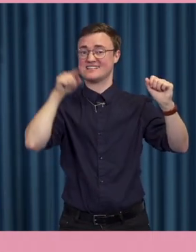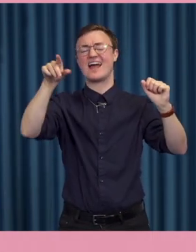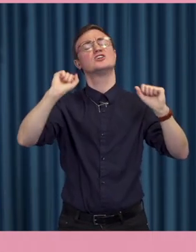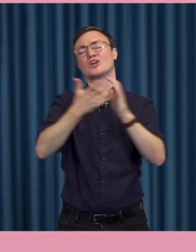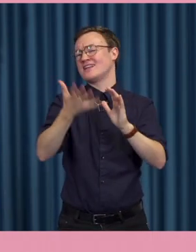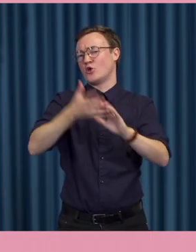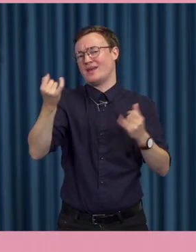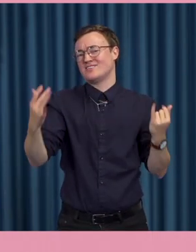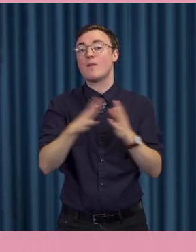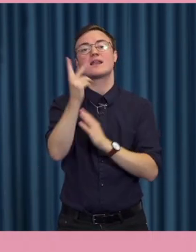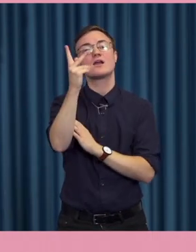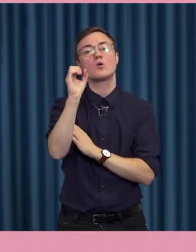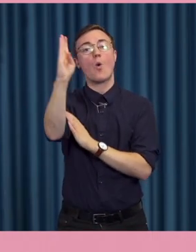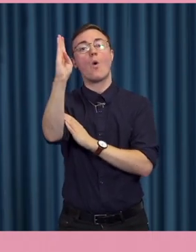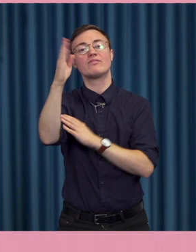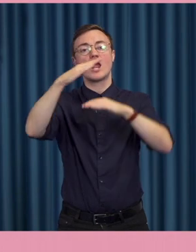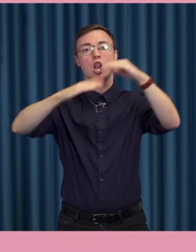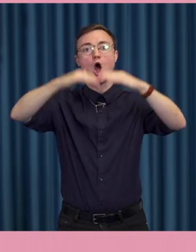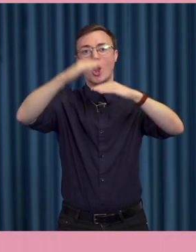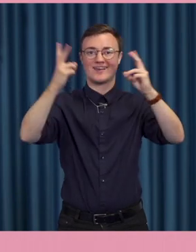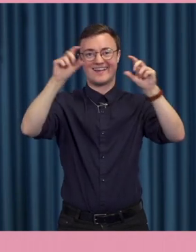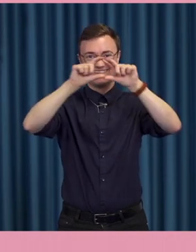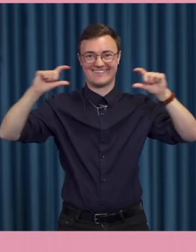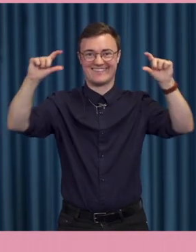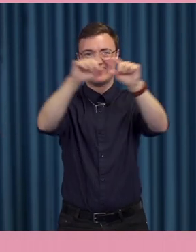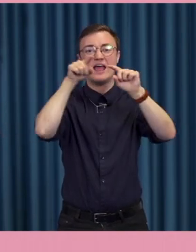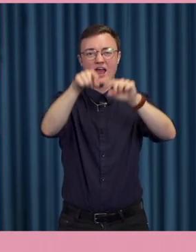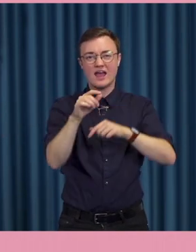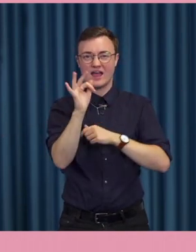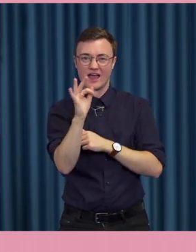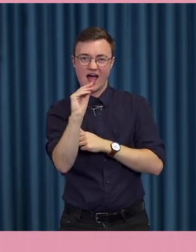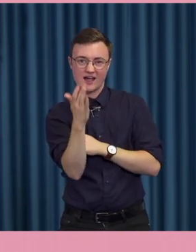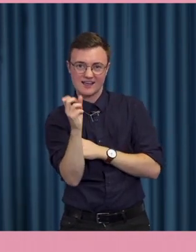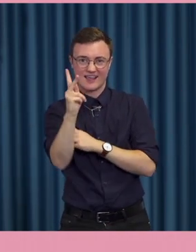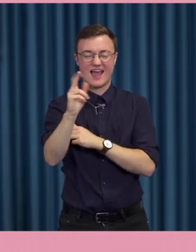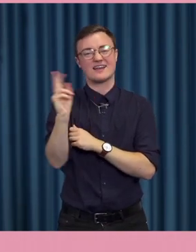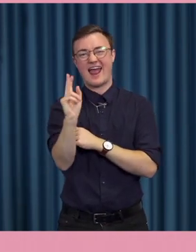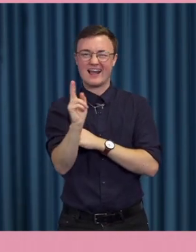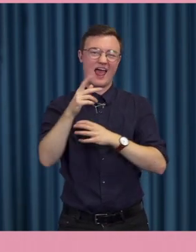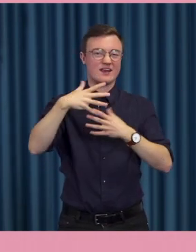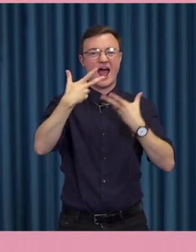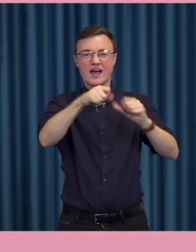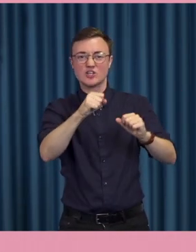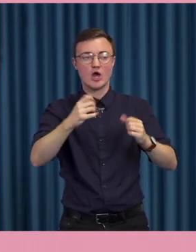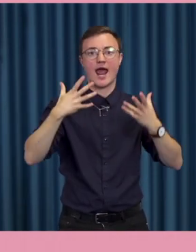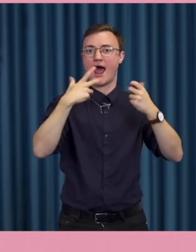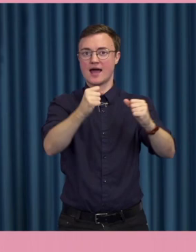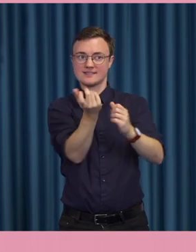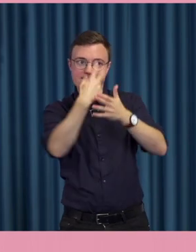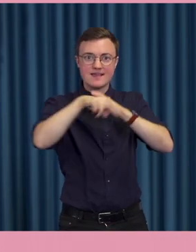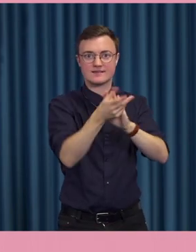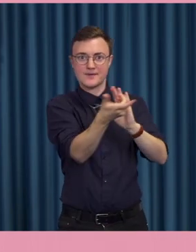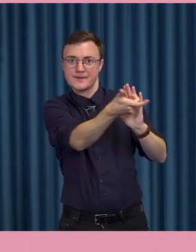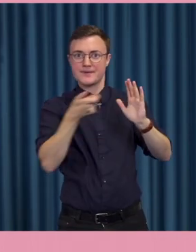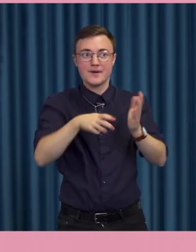om det idag. Det är ju kodlagret kallar jag det för. Och det är när hackers eller aktörer aktivt går in och skäl data, skäl